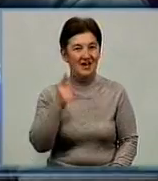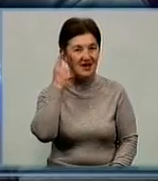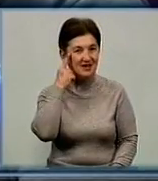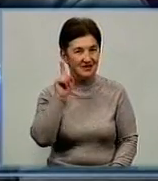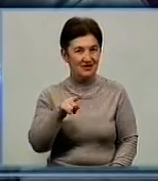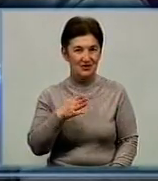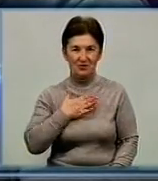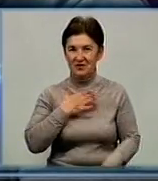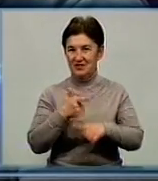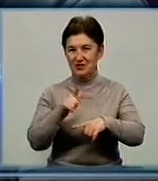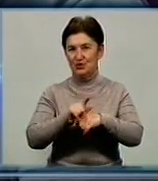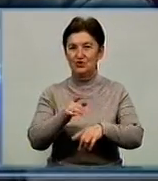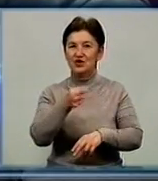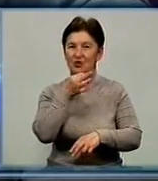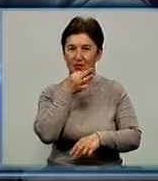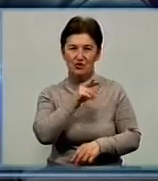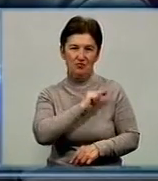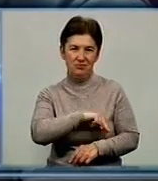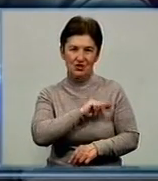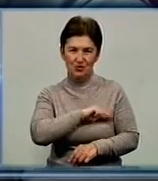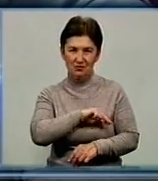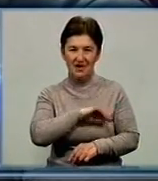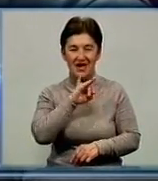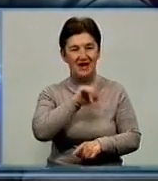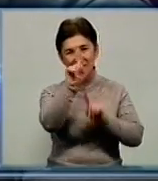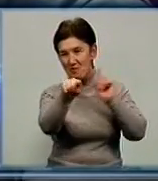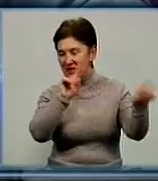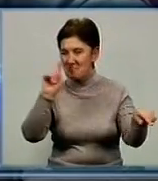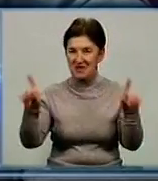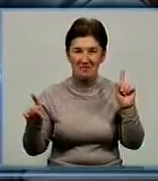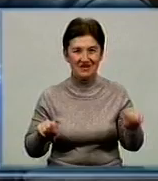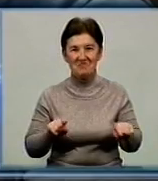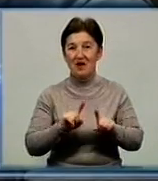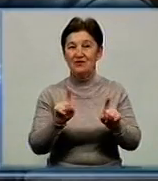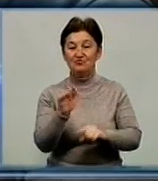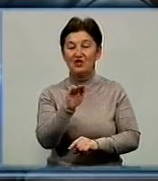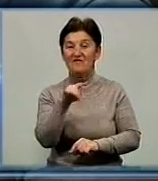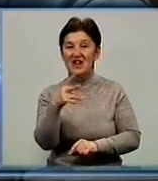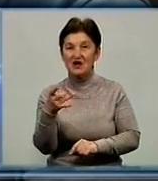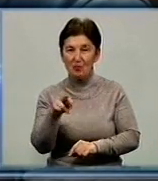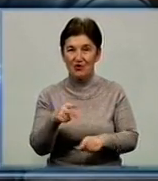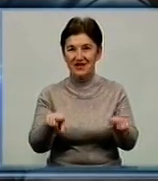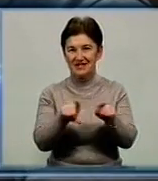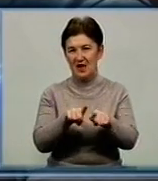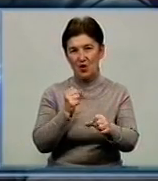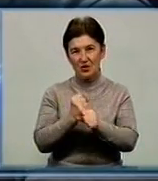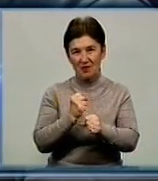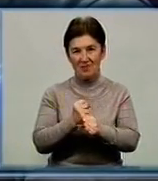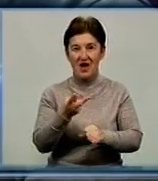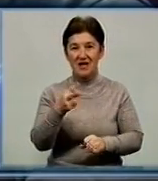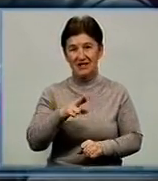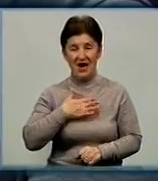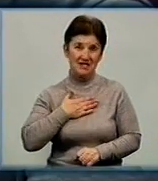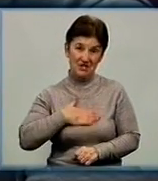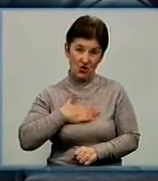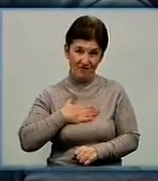«Мені дуже подобається працювати і там, і там, тому що філармонія – це така робота задоволення. І